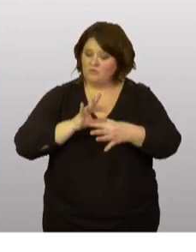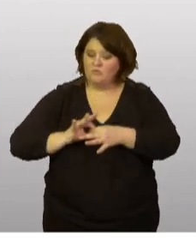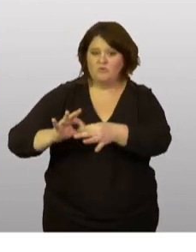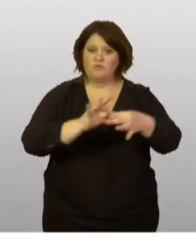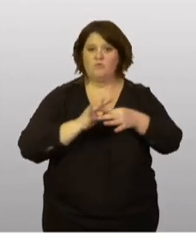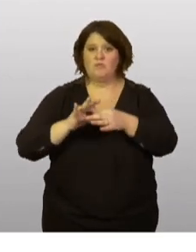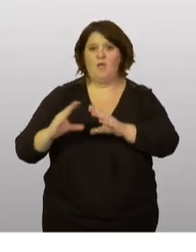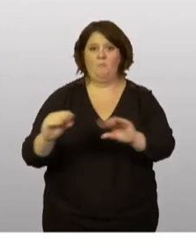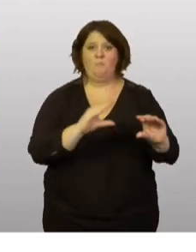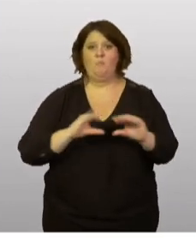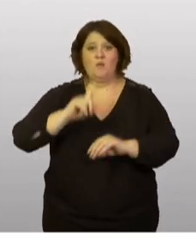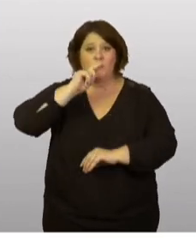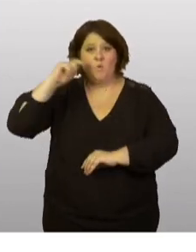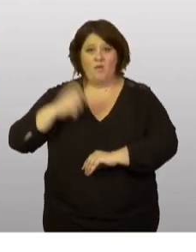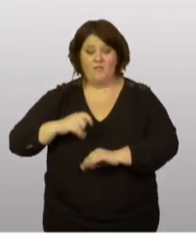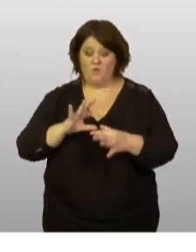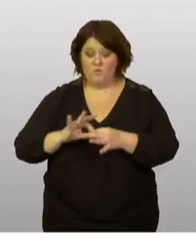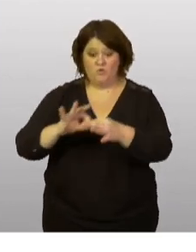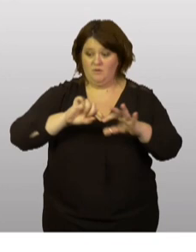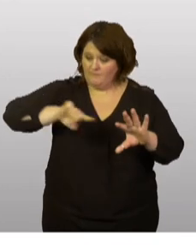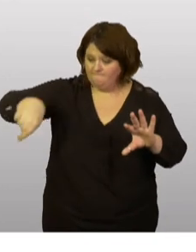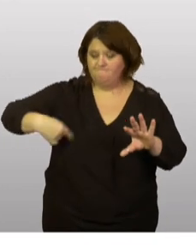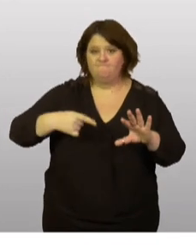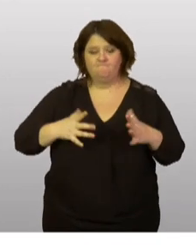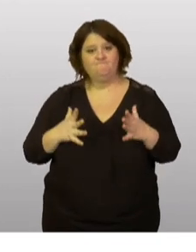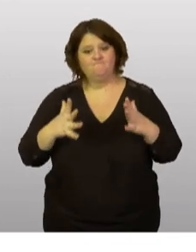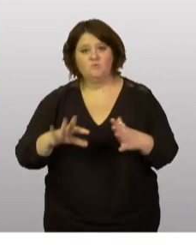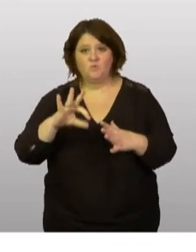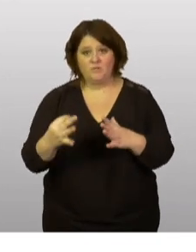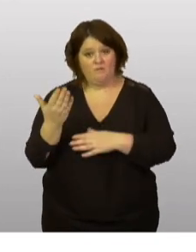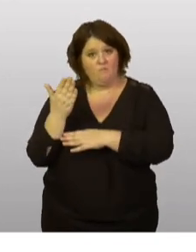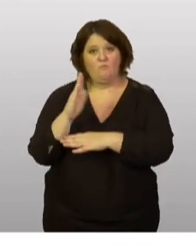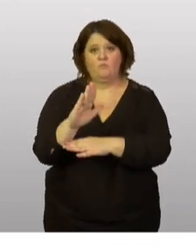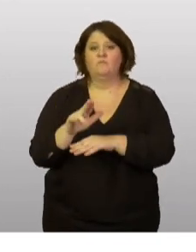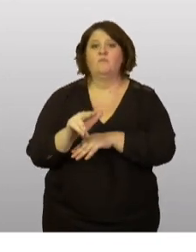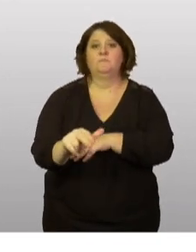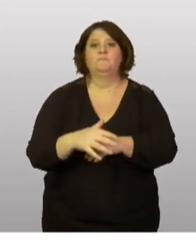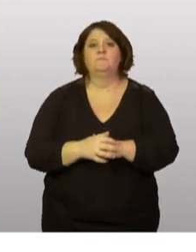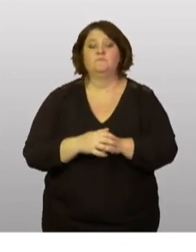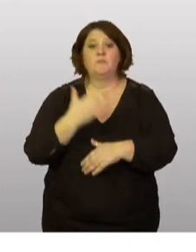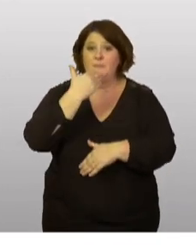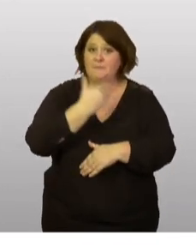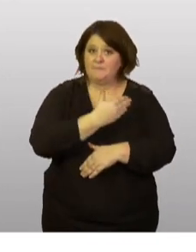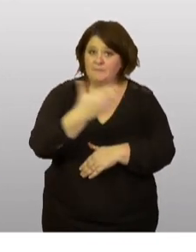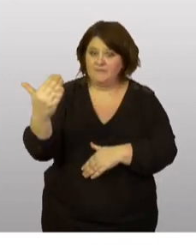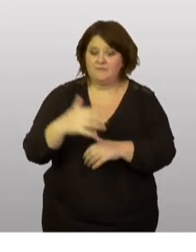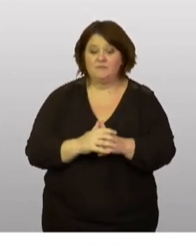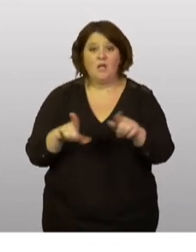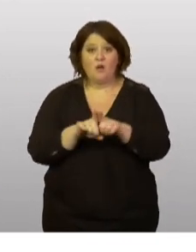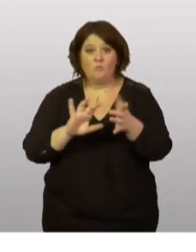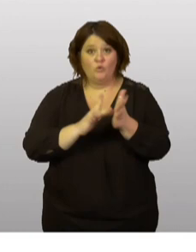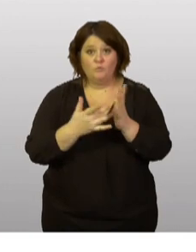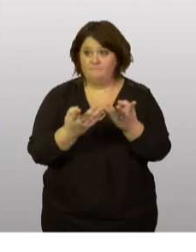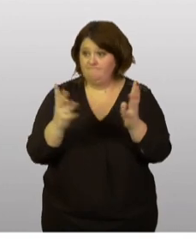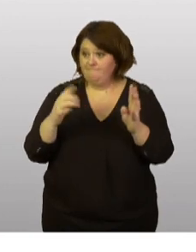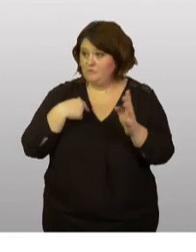ukrainien, et donc solidaire, nous le sommes et nous le démontrons. Je vous remercie. Et comme tout le monde ce